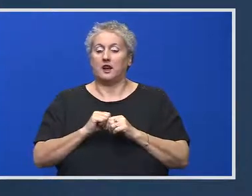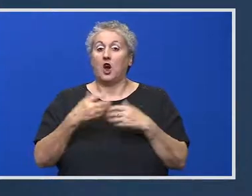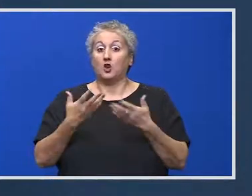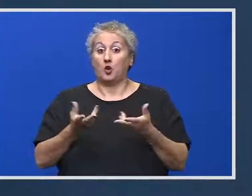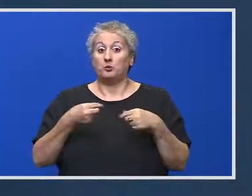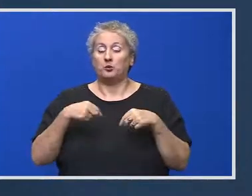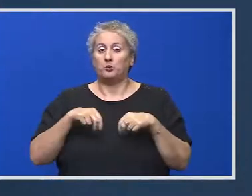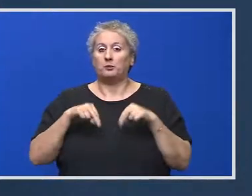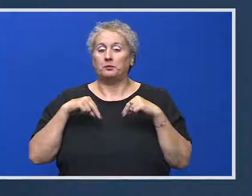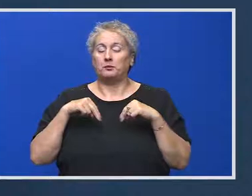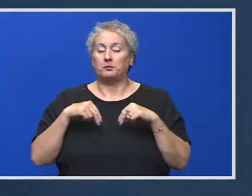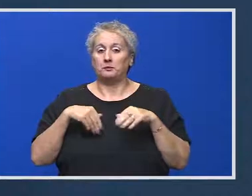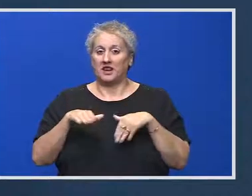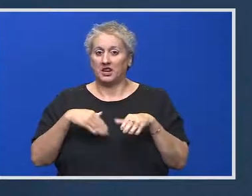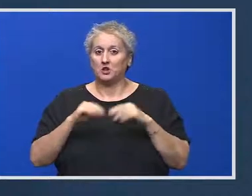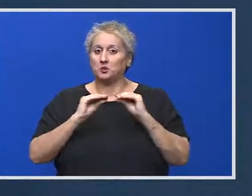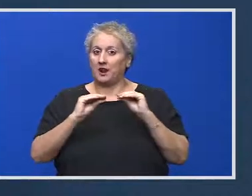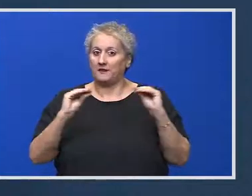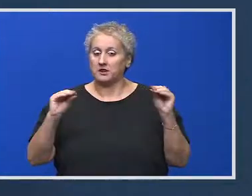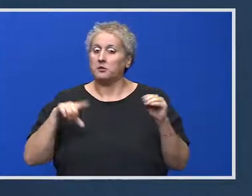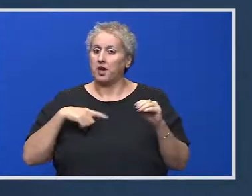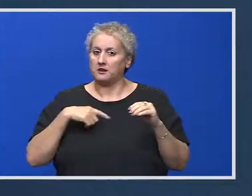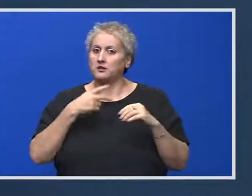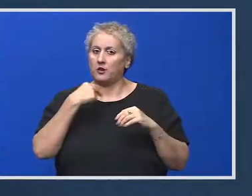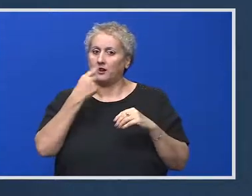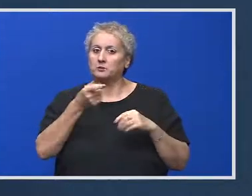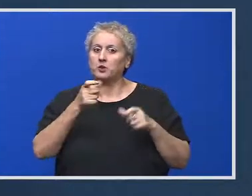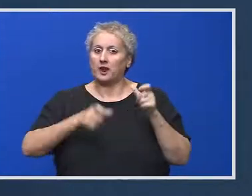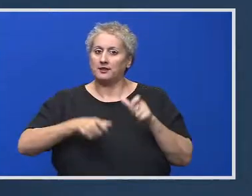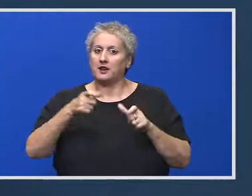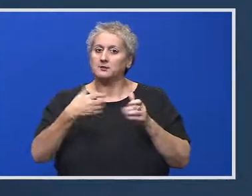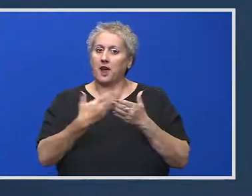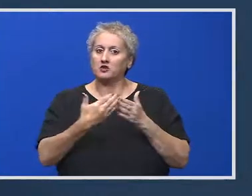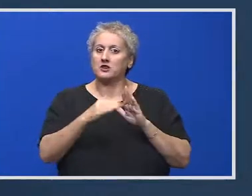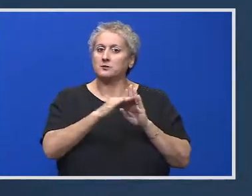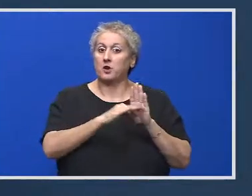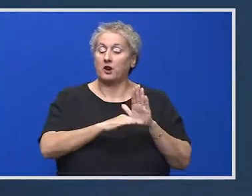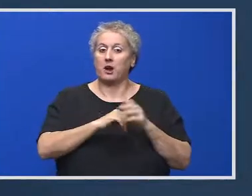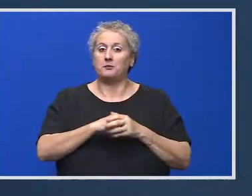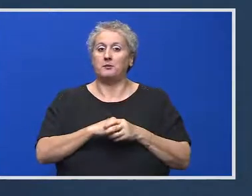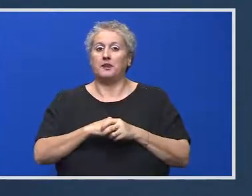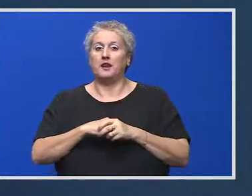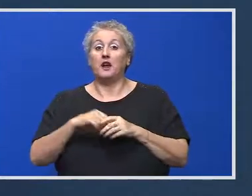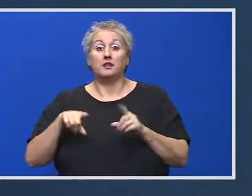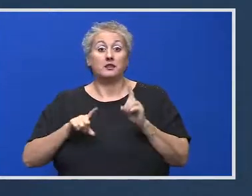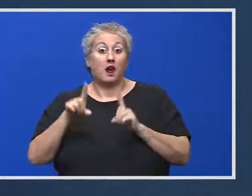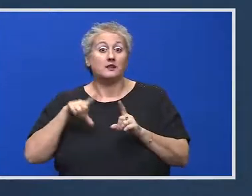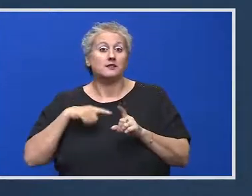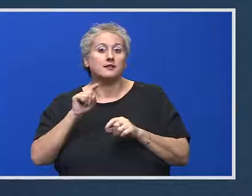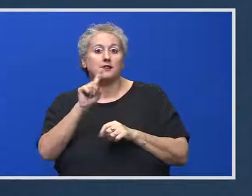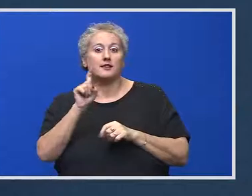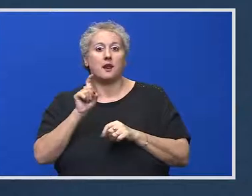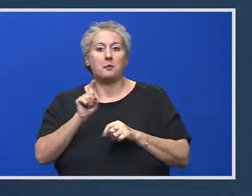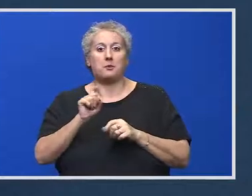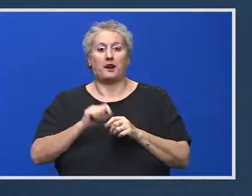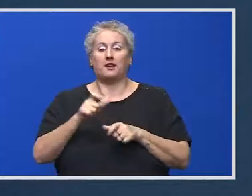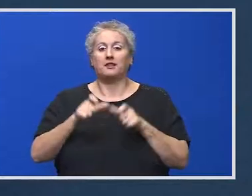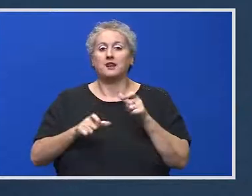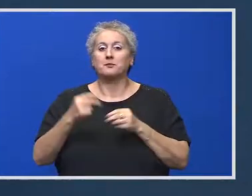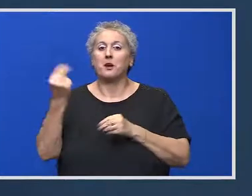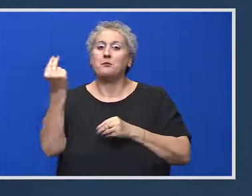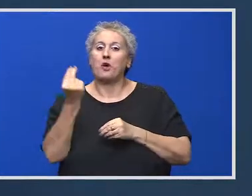mai multe detalii în ceea ce văiește acest program. Dacă sunt întrebări despre